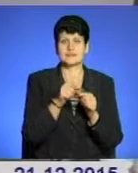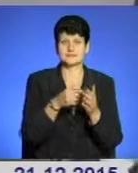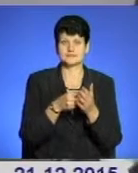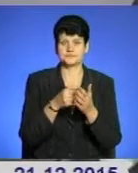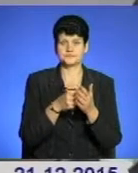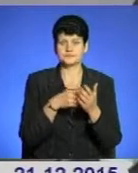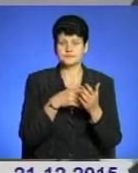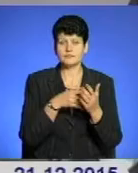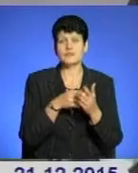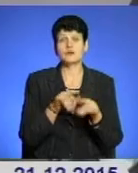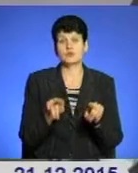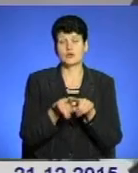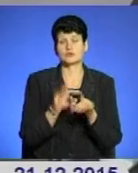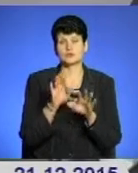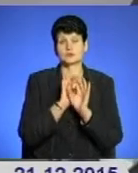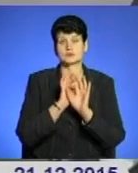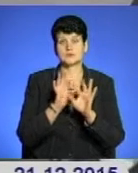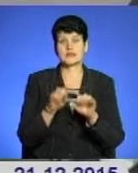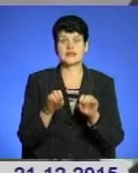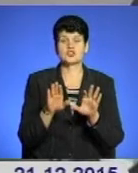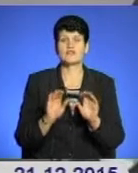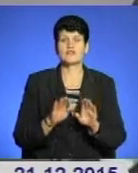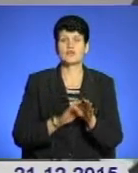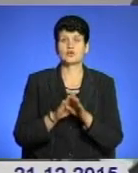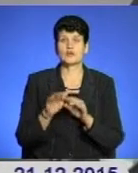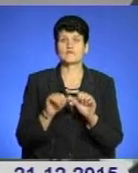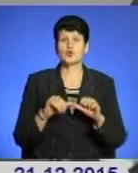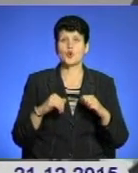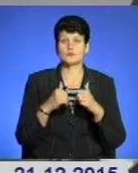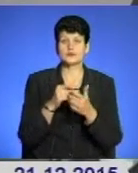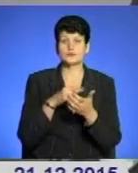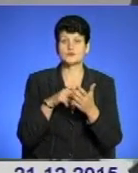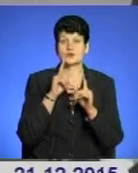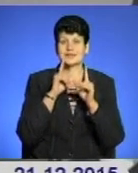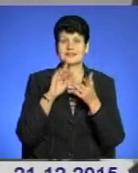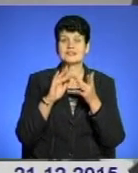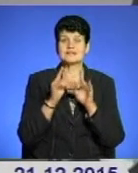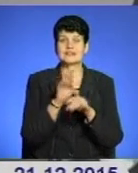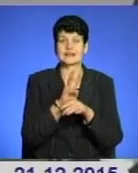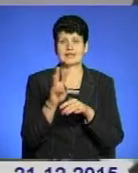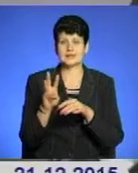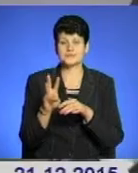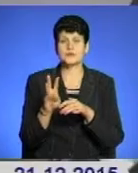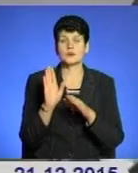І буде однозначно також доведено через рішення виконавчого комітету, через сайт міської ради і ЗМІ цей тариф.